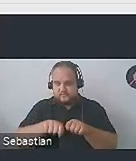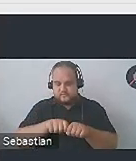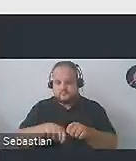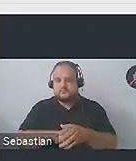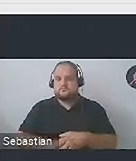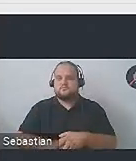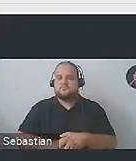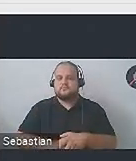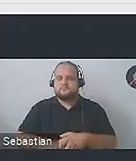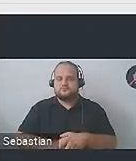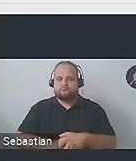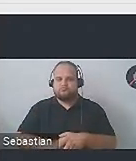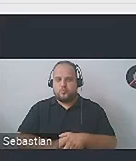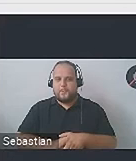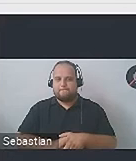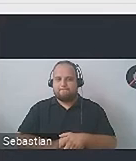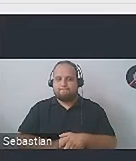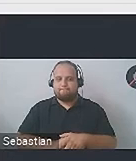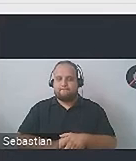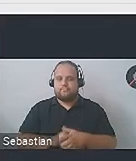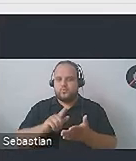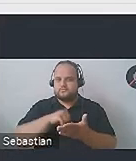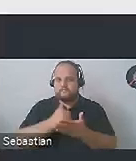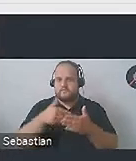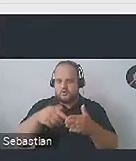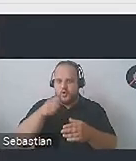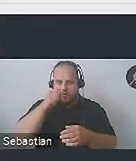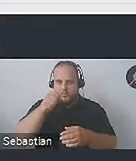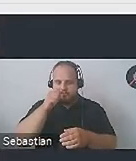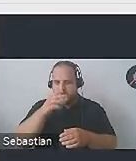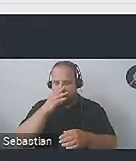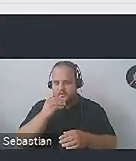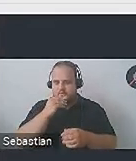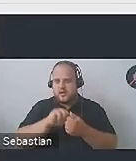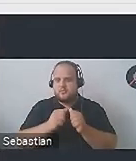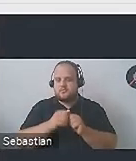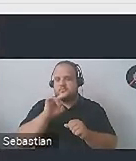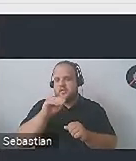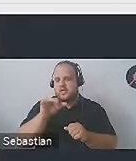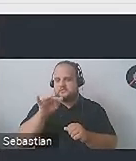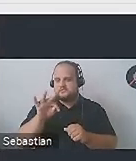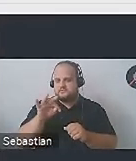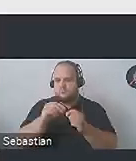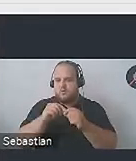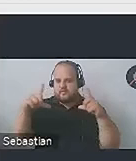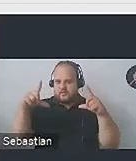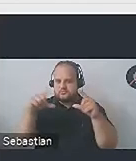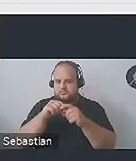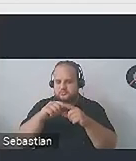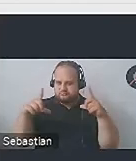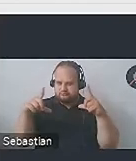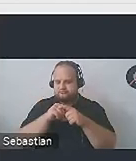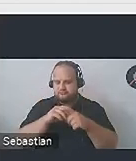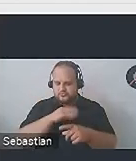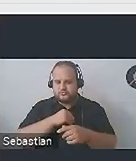znajdziecie takie ustawienie, jak lupa ekranowa, albo gesty powiększenia. To się różnie nazywa, ale to jest